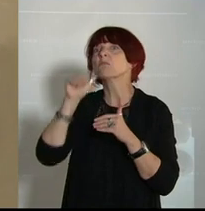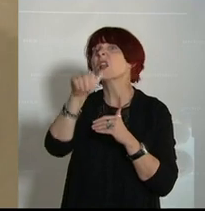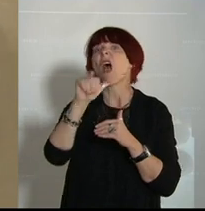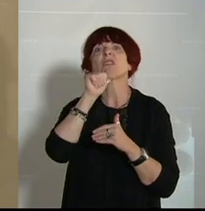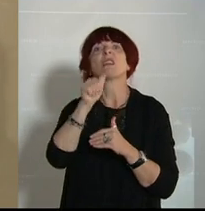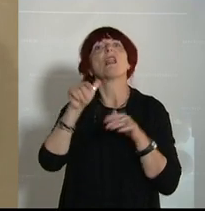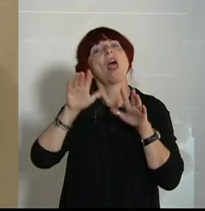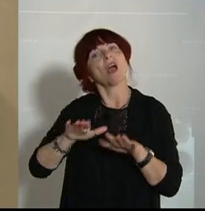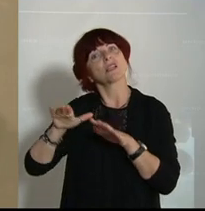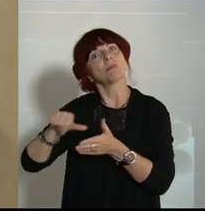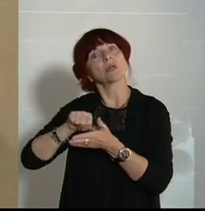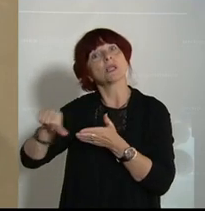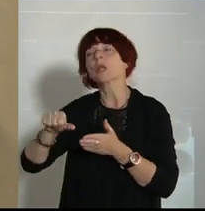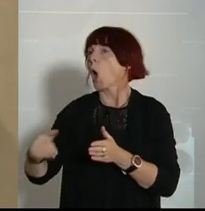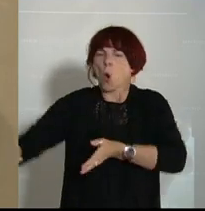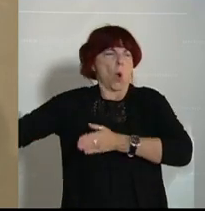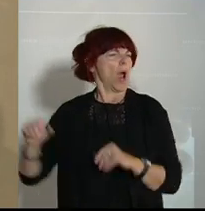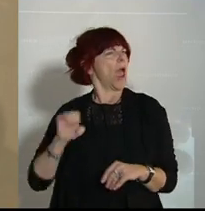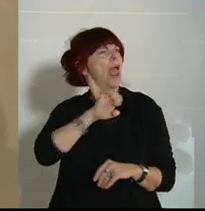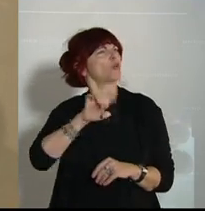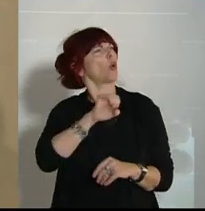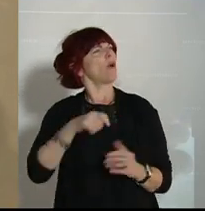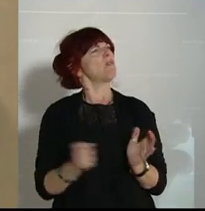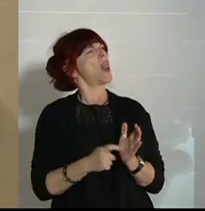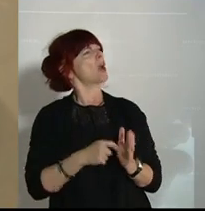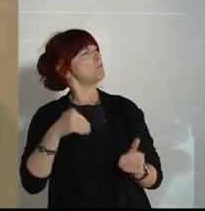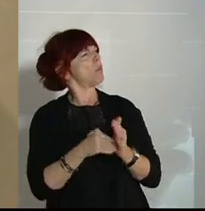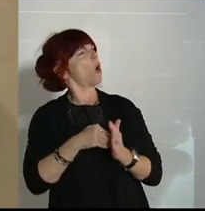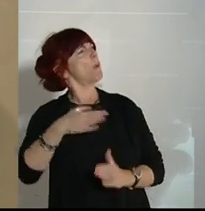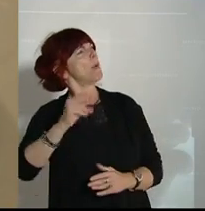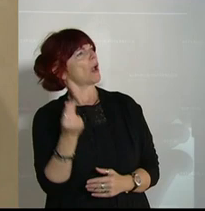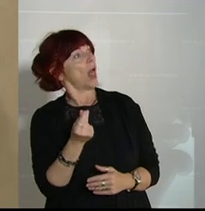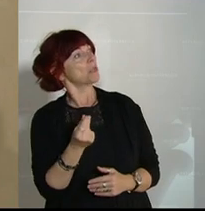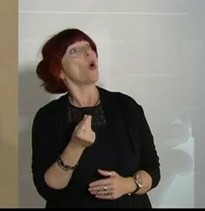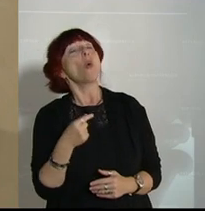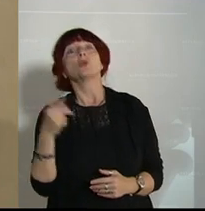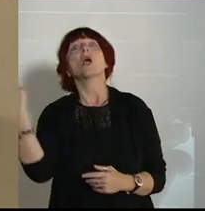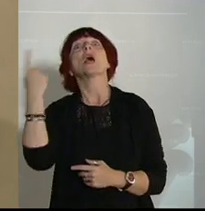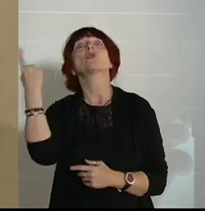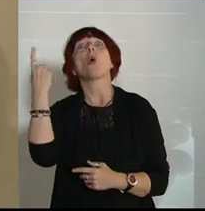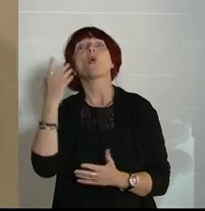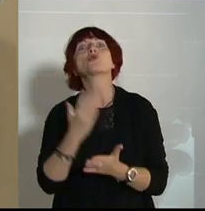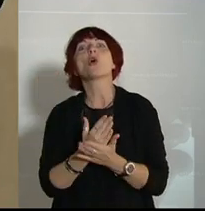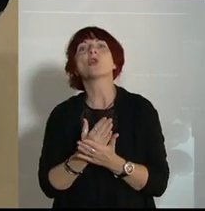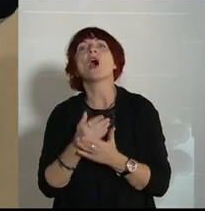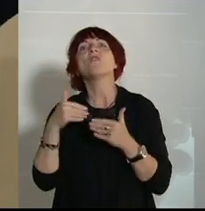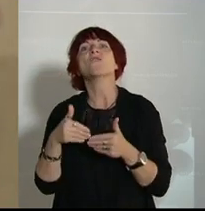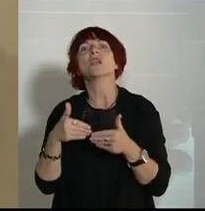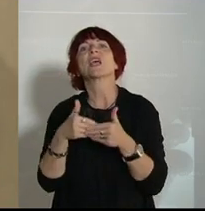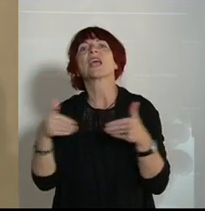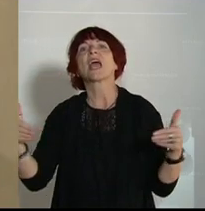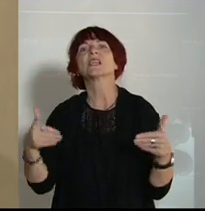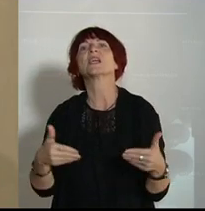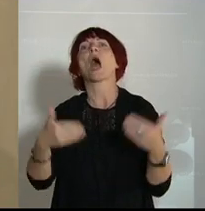geflossen sind, weil er mehr Geld benötigt und hat gedroht, die Grenze aufzumachen. Wir kennen uns und wir kennen